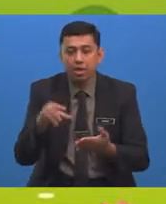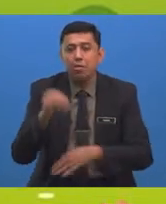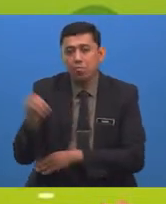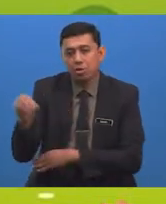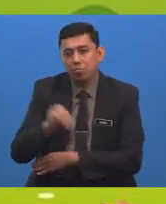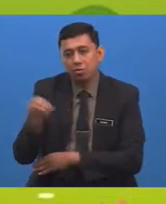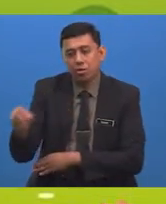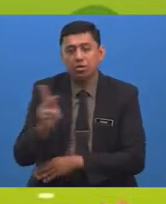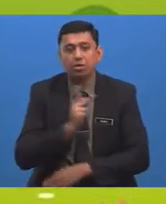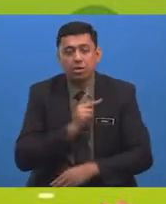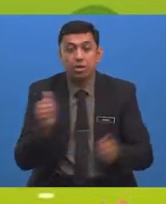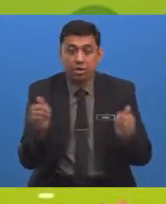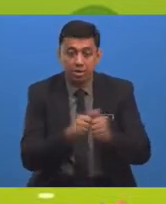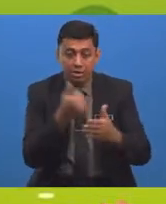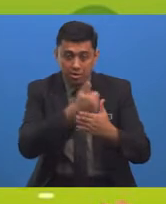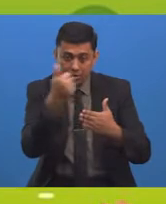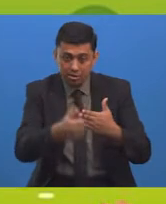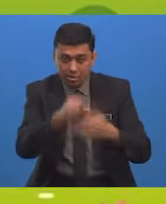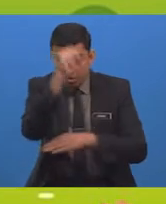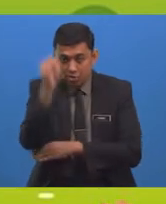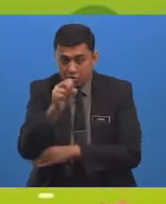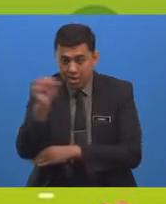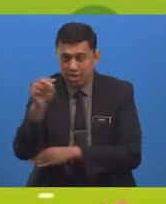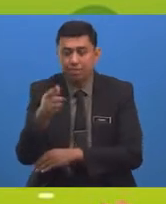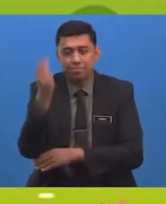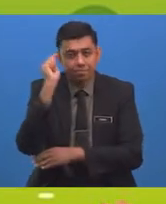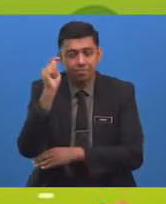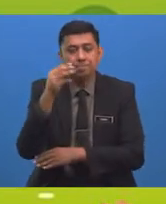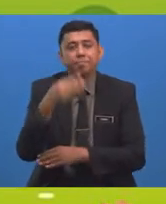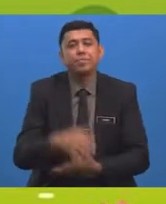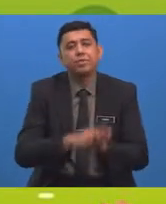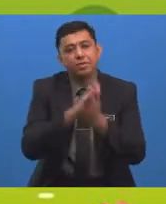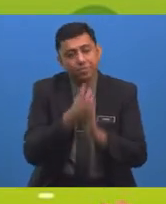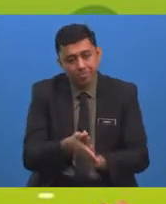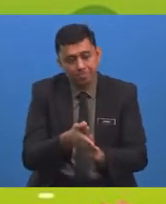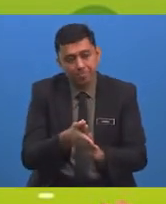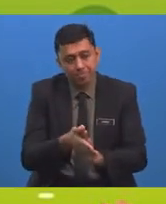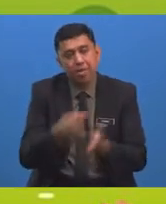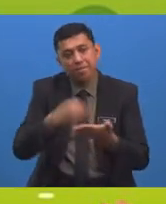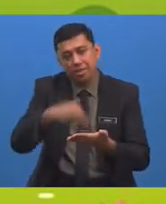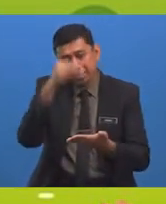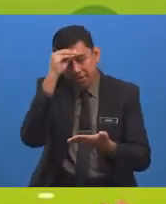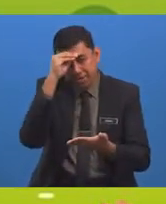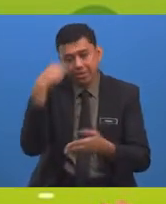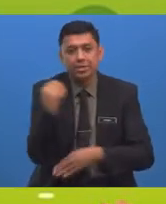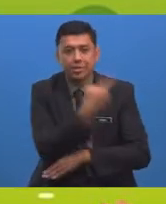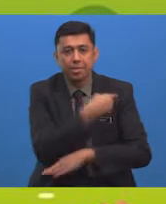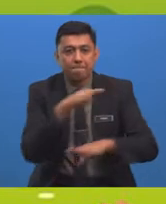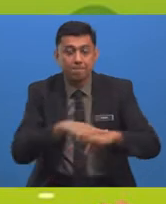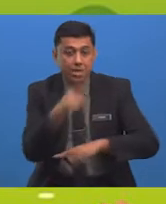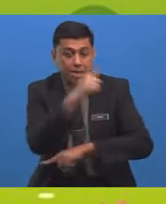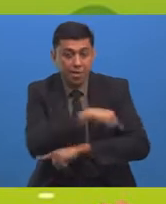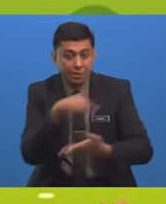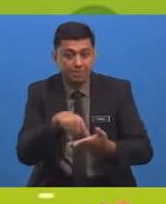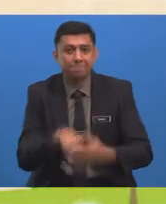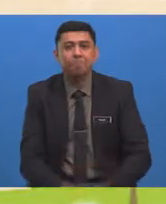Pemuliharaan Dengan Berakhirnya Soalan Maka Berakhirlah Sesi Pembelajaran Pada hari